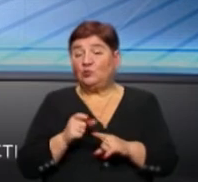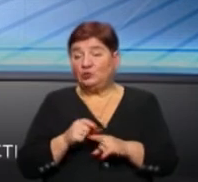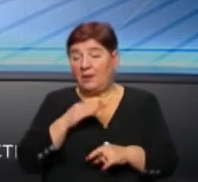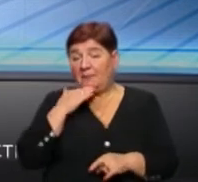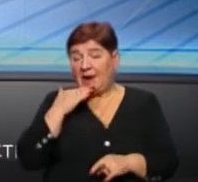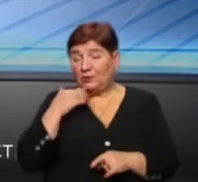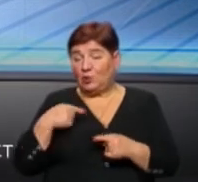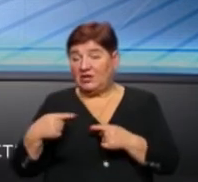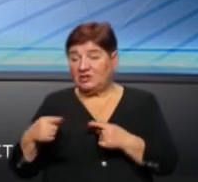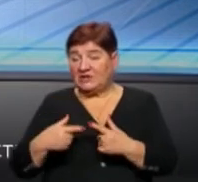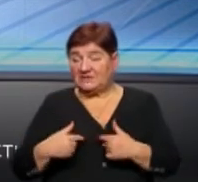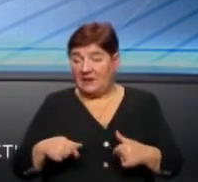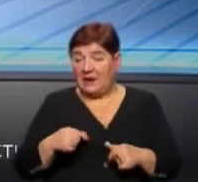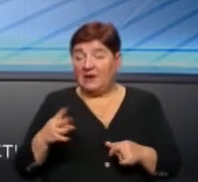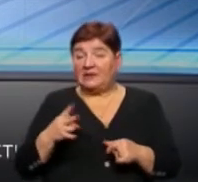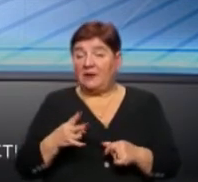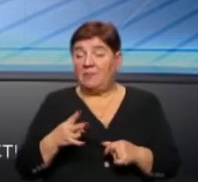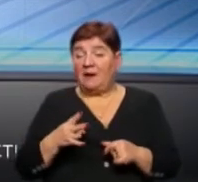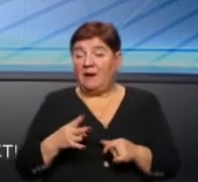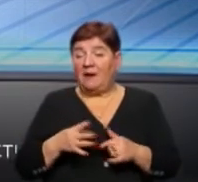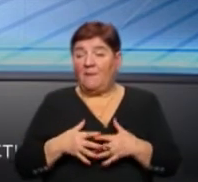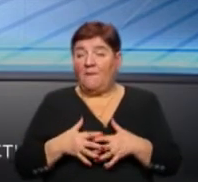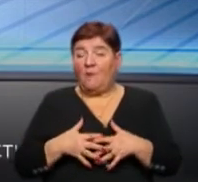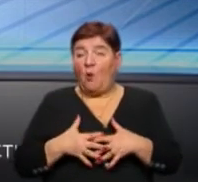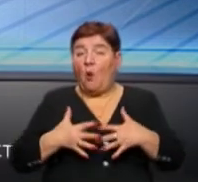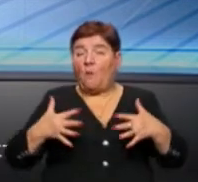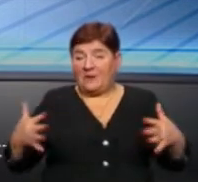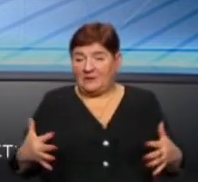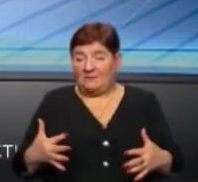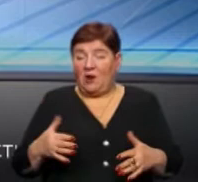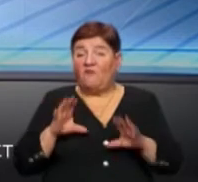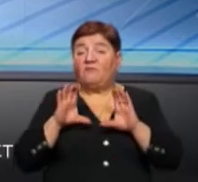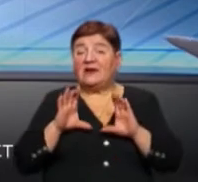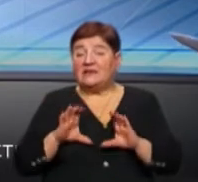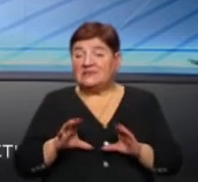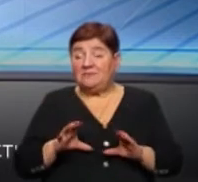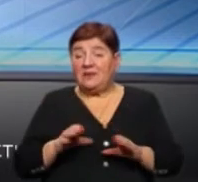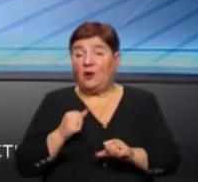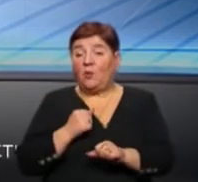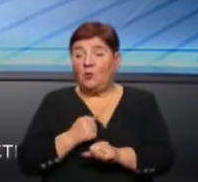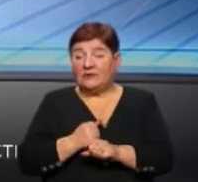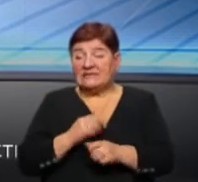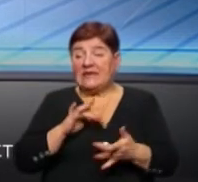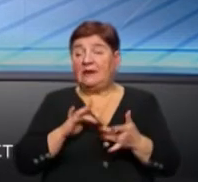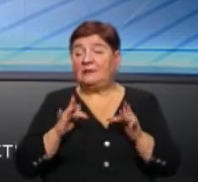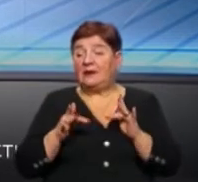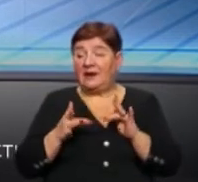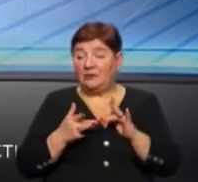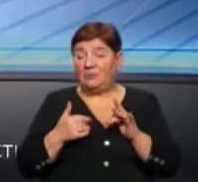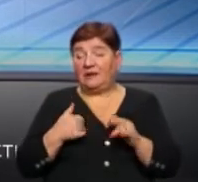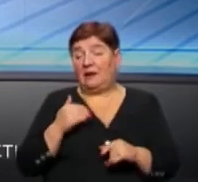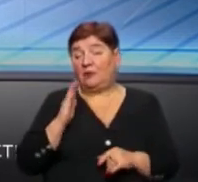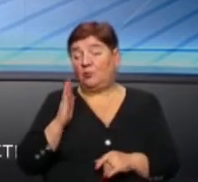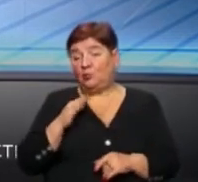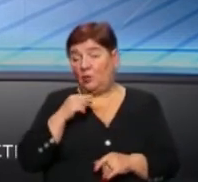інших сфер, які також необхідно охопити. Тому, в принципі, робота з інтернетом, ну, я не